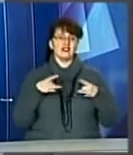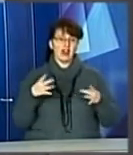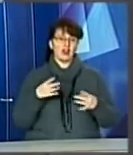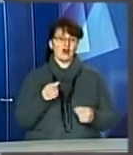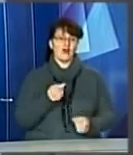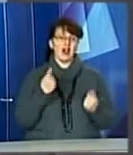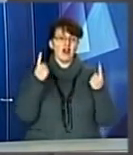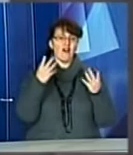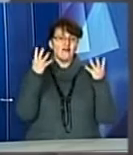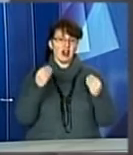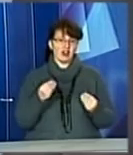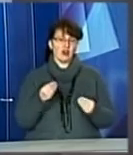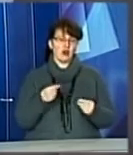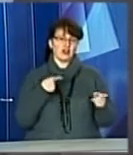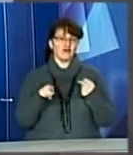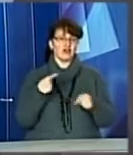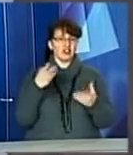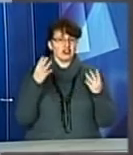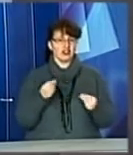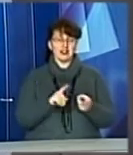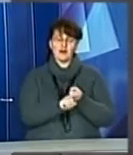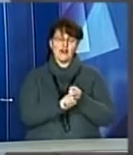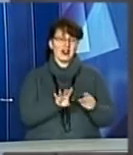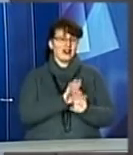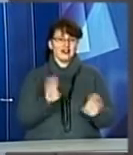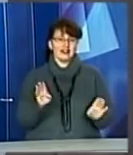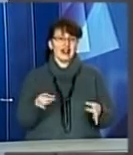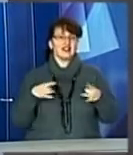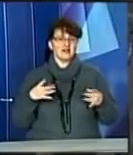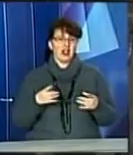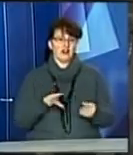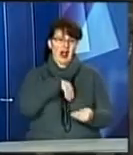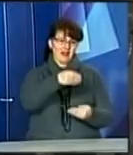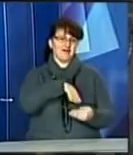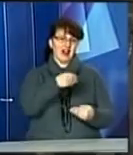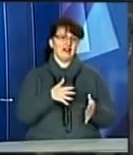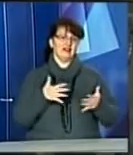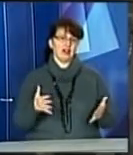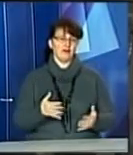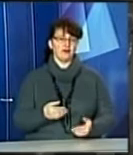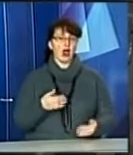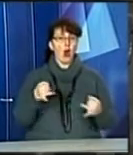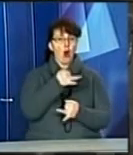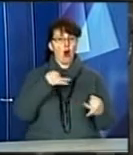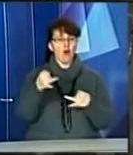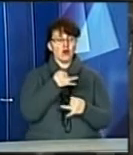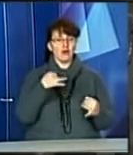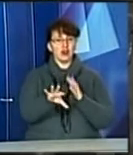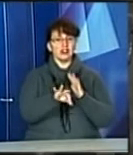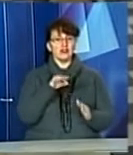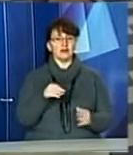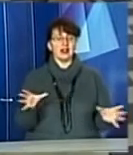очевидно, свят, яка насамперед пов'язана не так з самим святом, як просто із календарем. Обговорення щодо визначення спільної дати